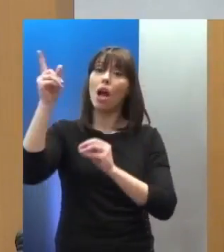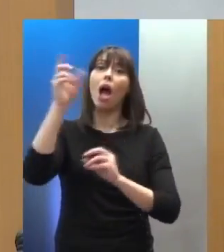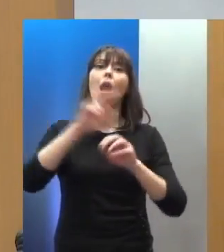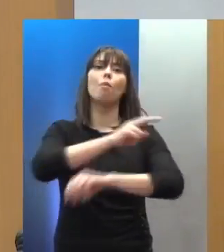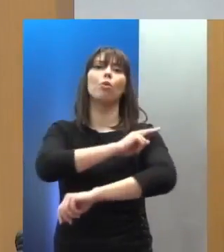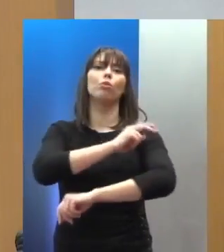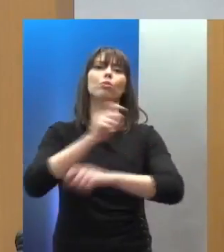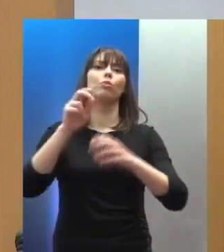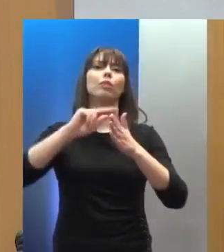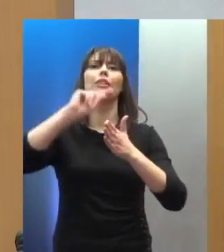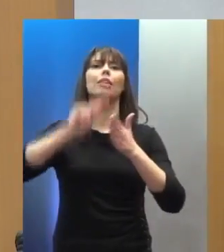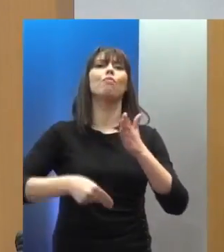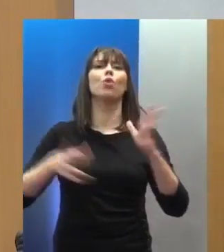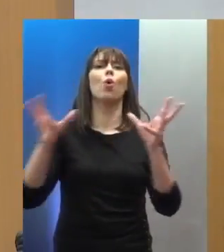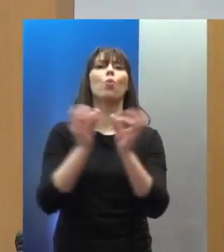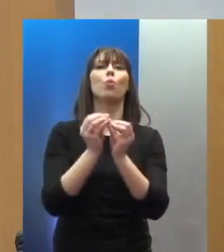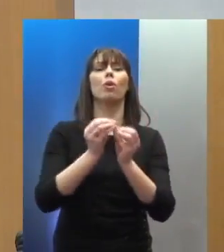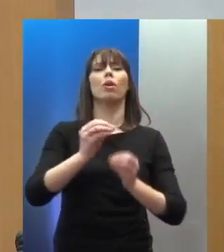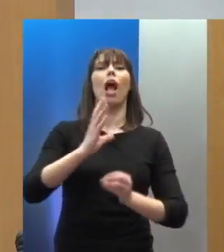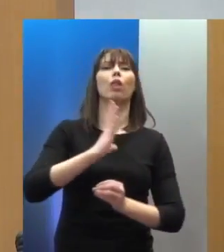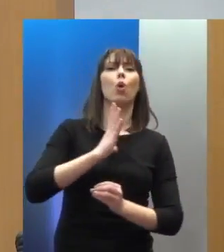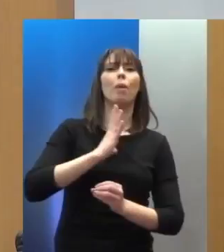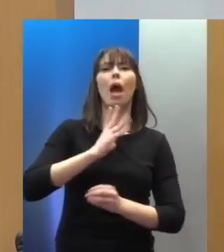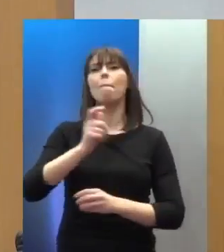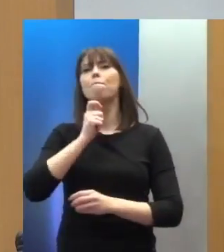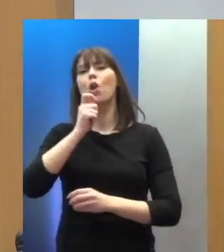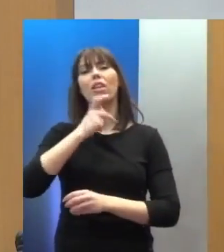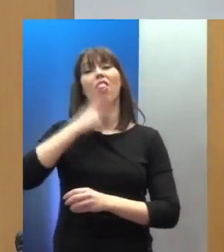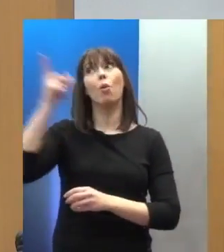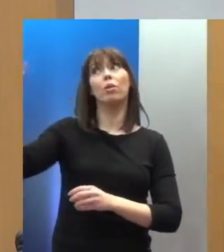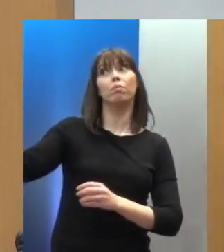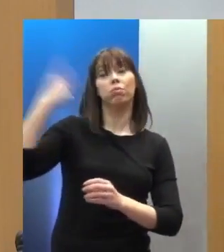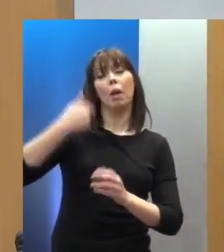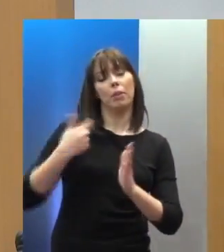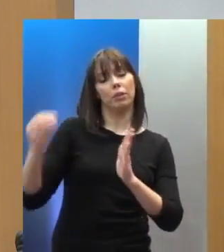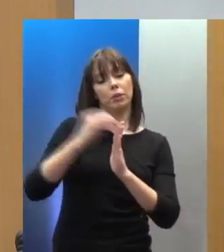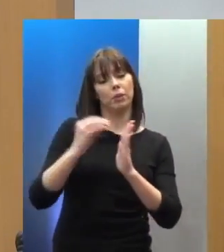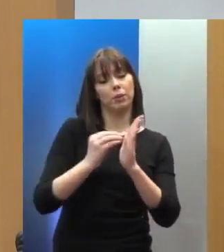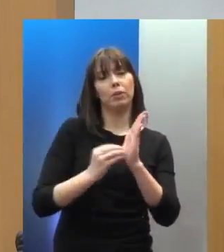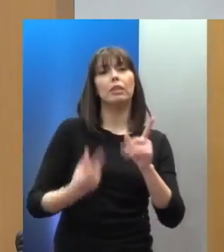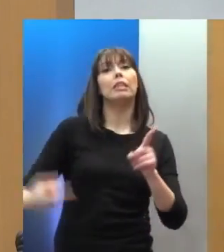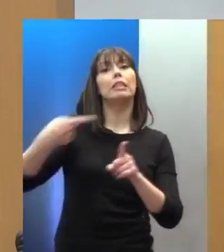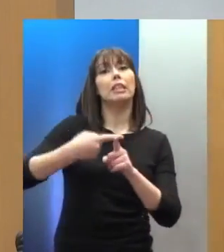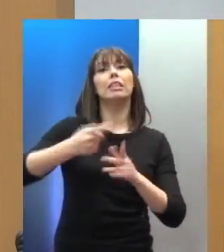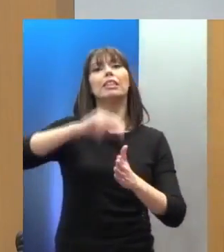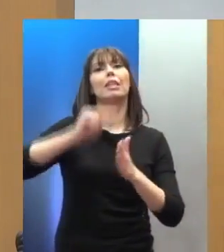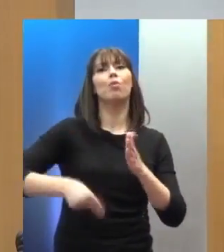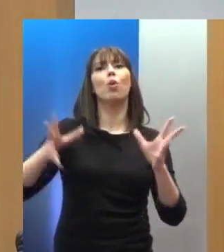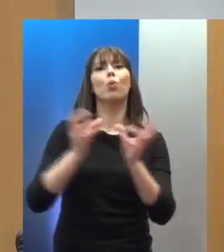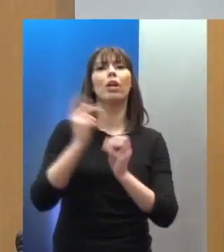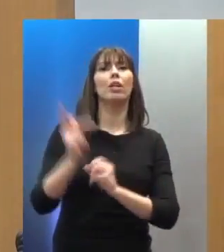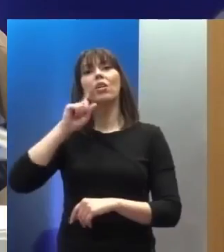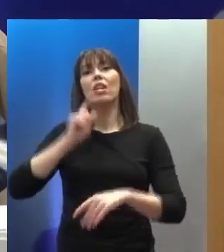Συμφώνου για τα Ατομικά και Πολιτικά Δικαιώματα, καθώς και του Διεθνού Συμφώνου για τα Οικονομικά, Κοινωνικά και Πολιτιστικά